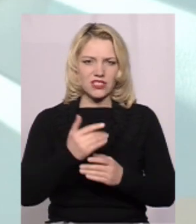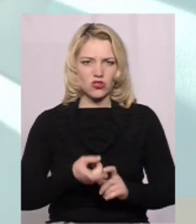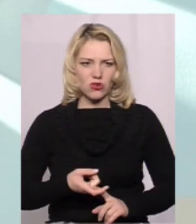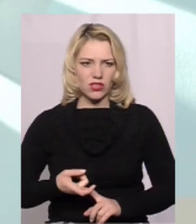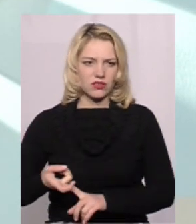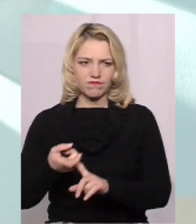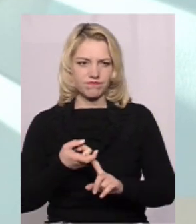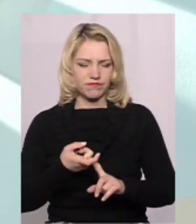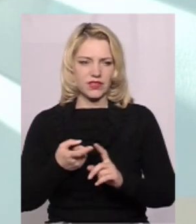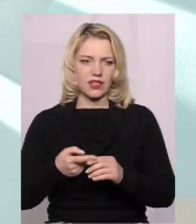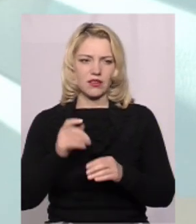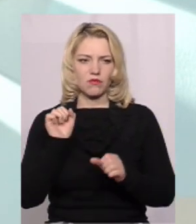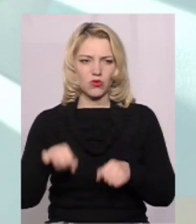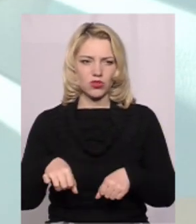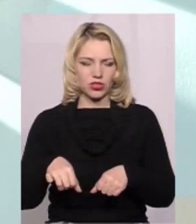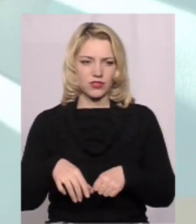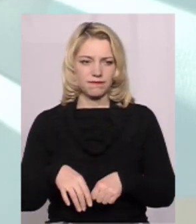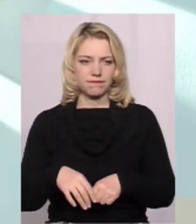високі здібності передаватися.